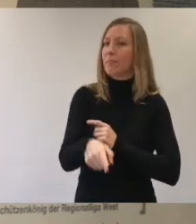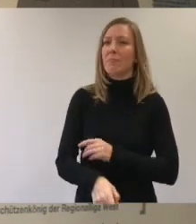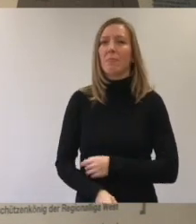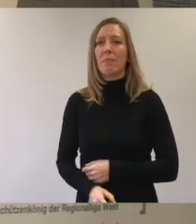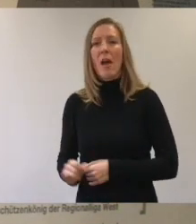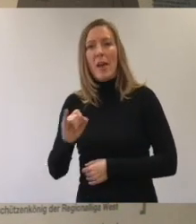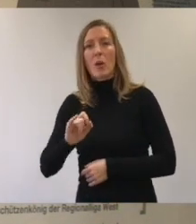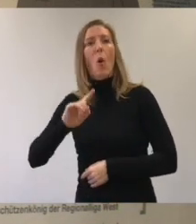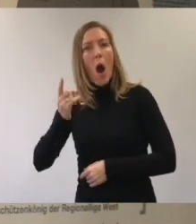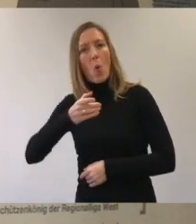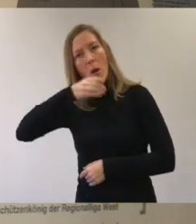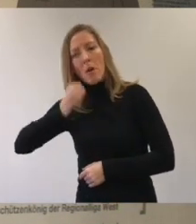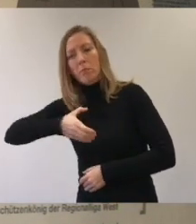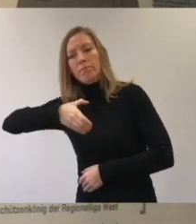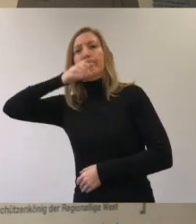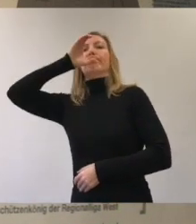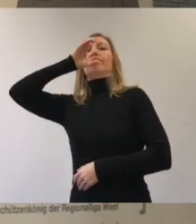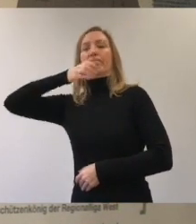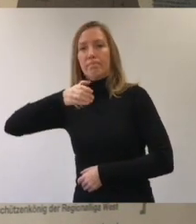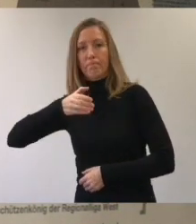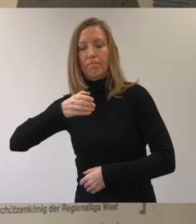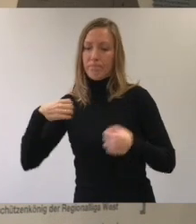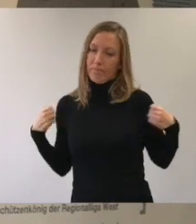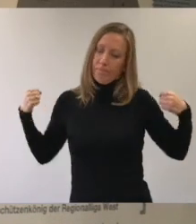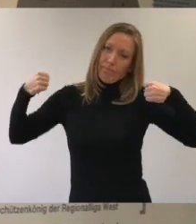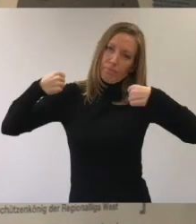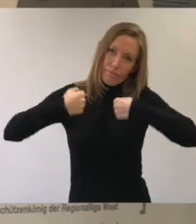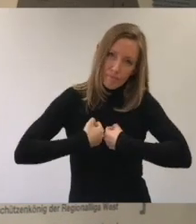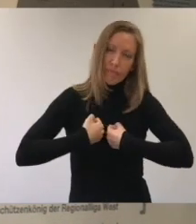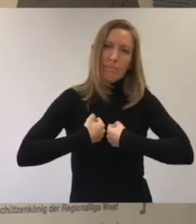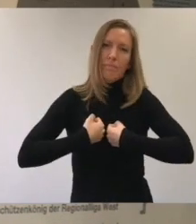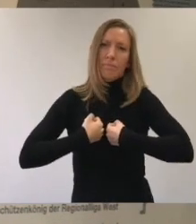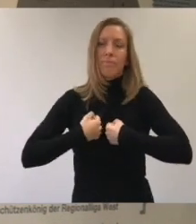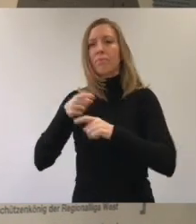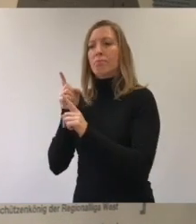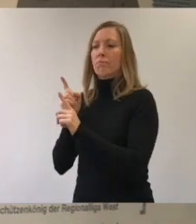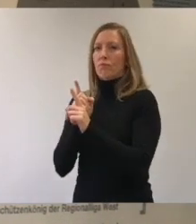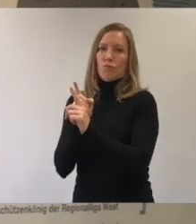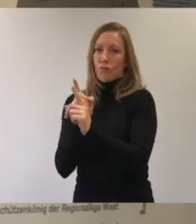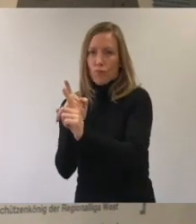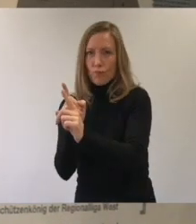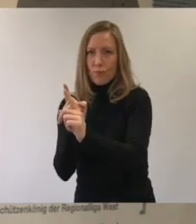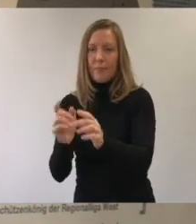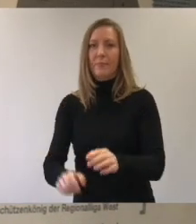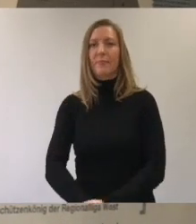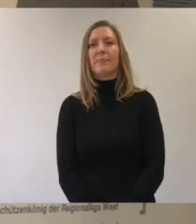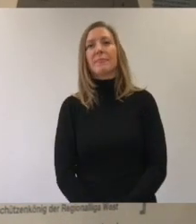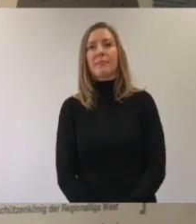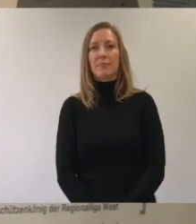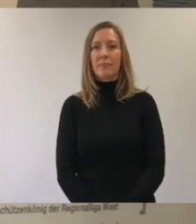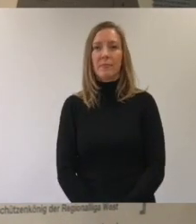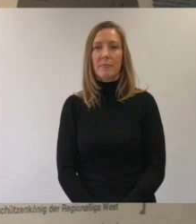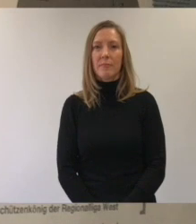draußen. Ingo trinkt schnell sein Bier aus. Dann zieht er seine Jacke an und läuft seinen Freunden